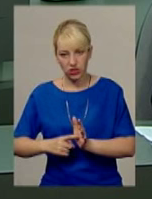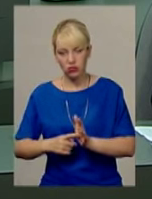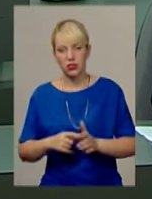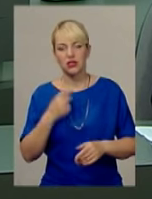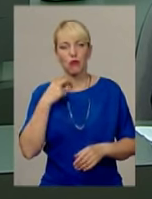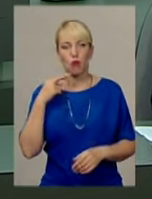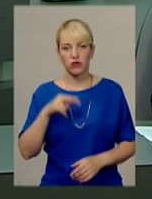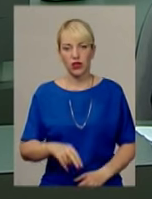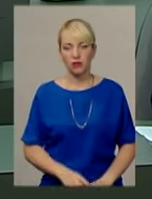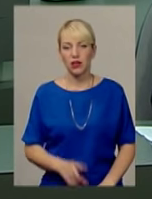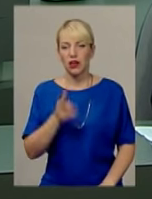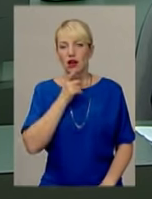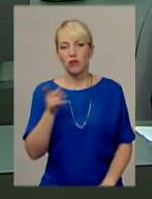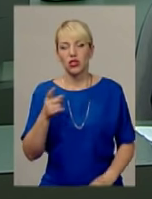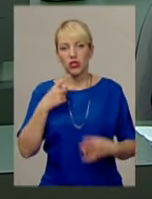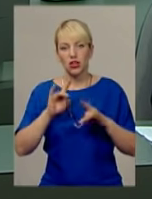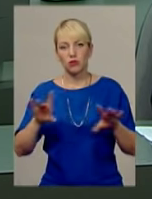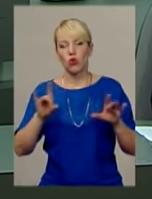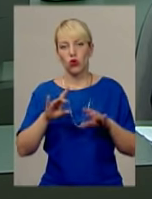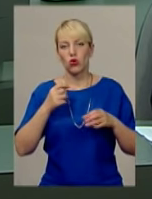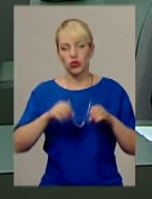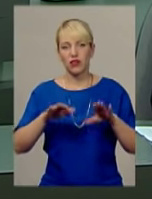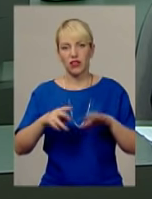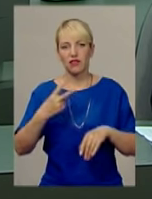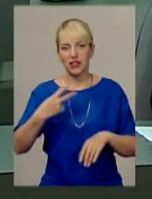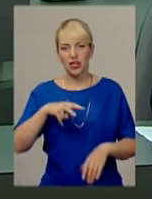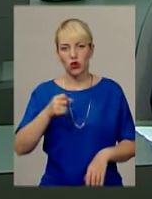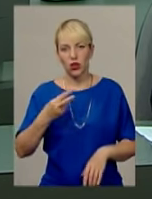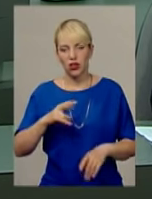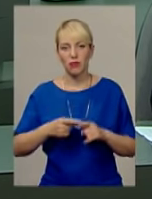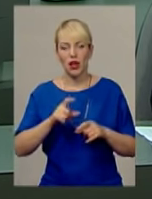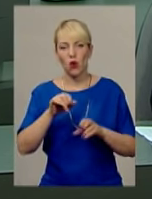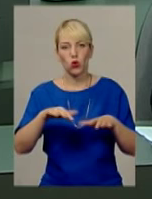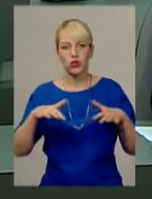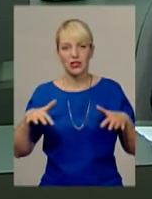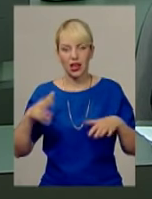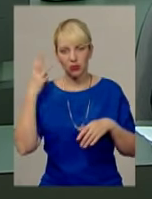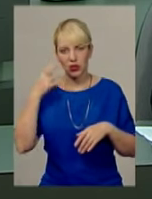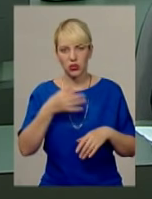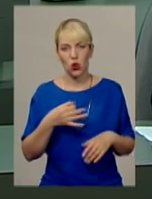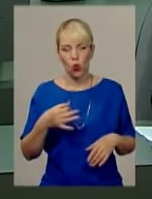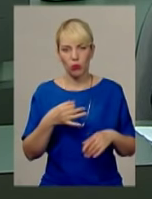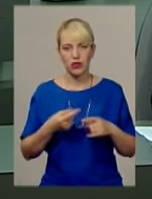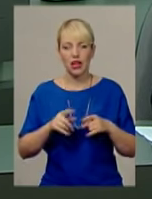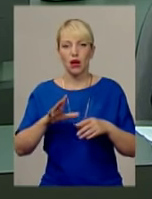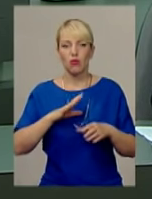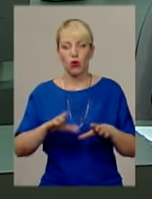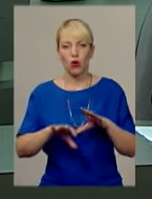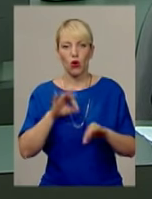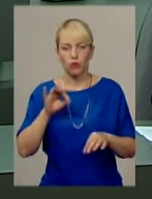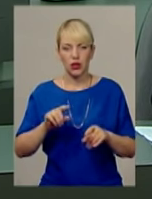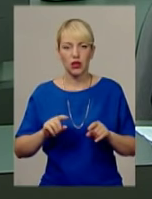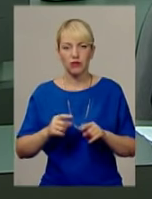Під час проголошення вироку 20 липня цього року в залі апеляційного суду Хмельницької області шістьом молодикам було обрано